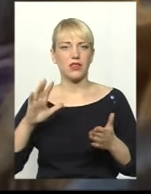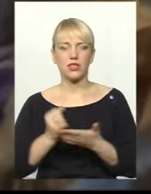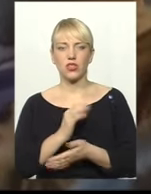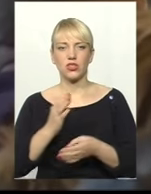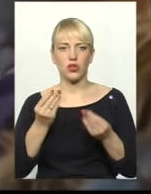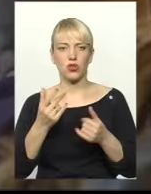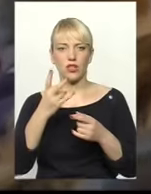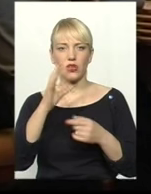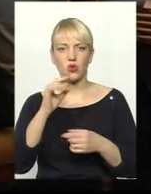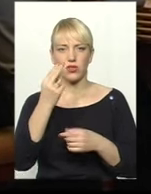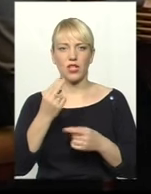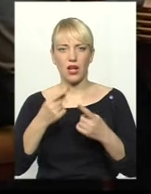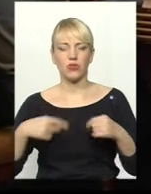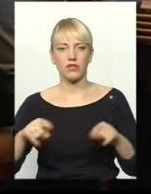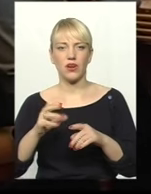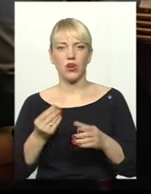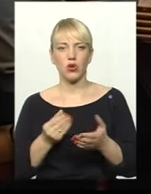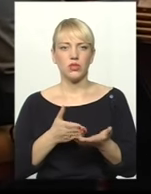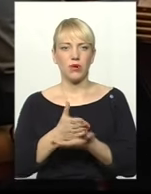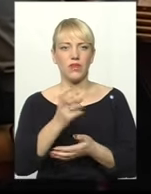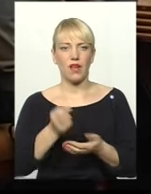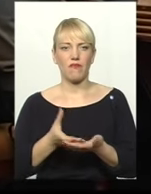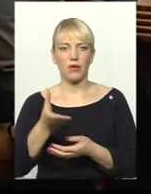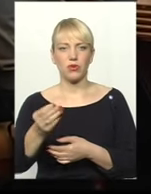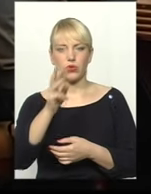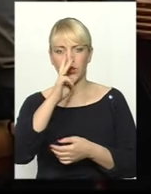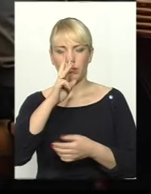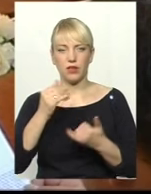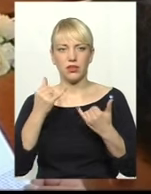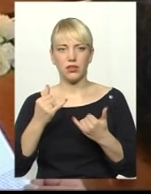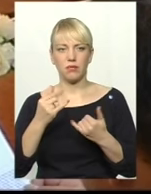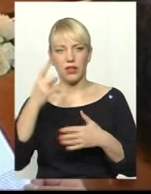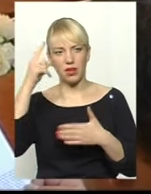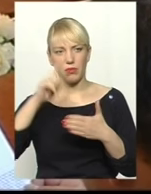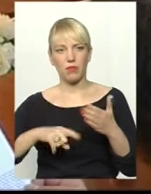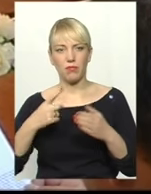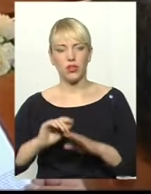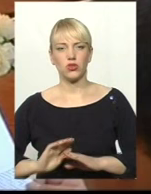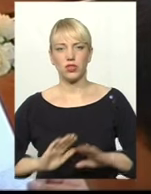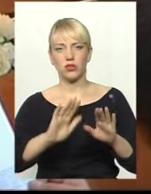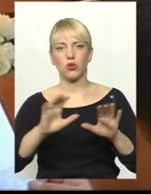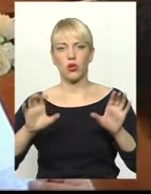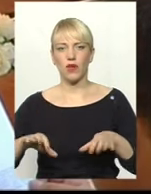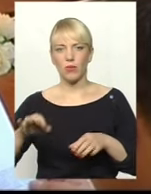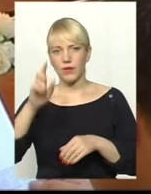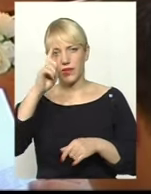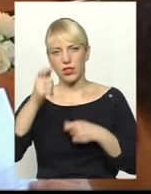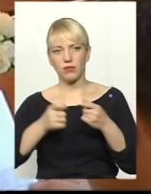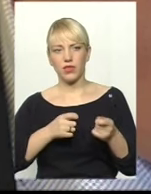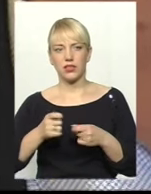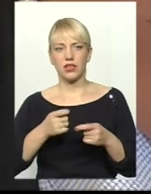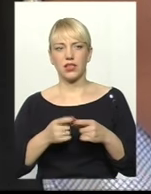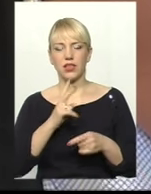на соціальну сферу, натомість спрямували їх на виплату зарплати. Тепер, на переконання першого заступника голови облдержадміністрації